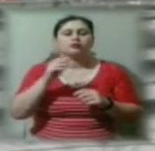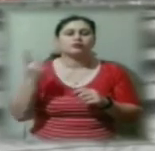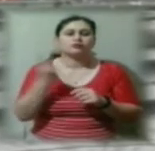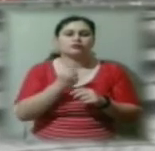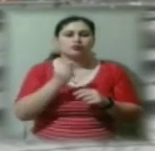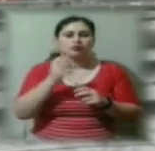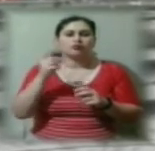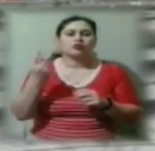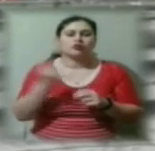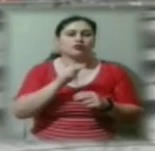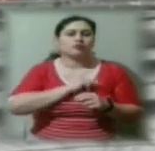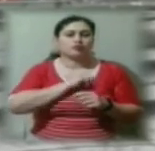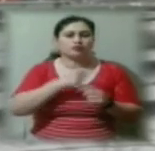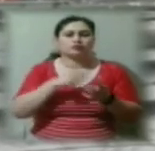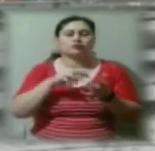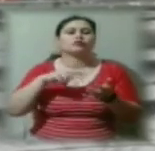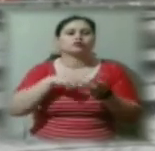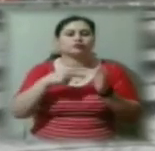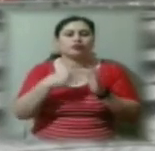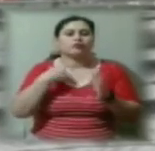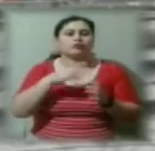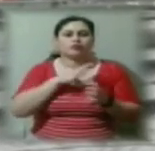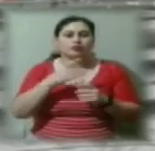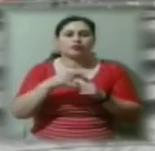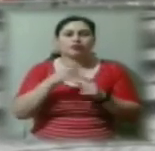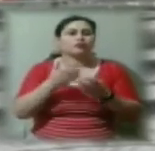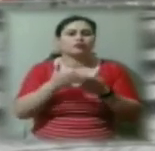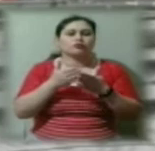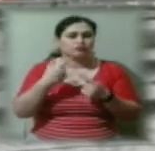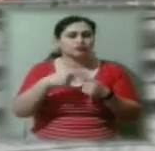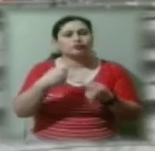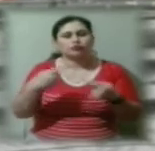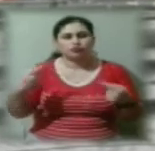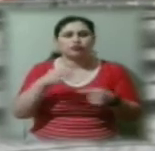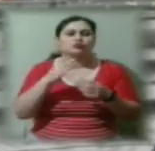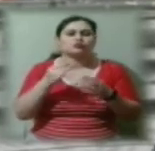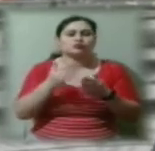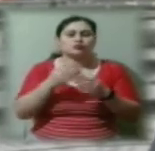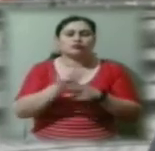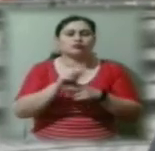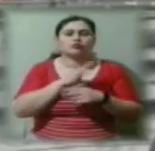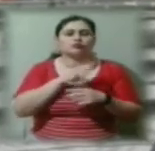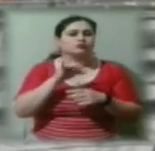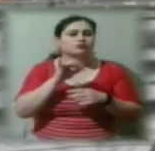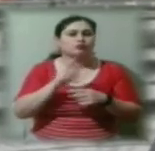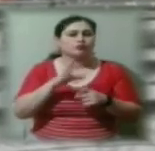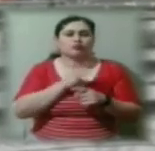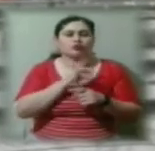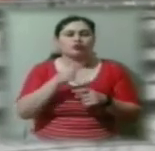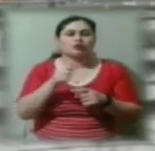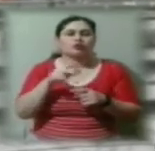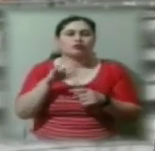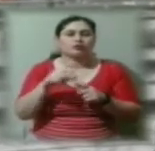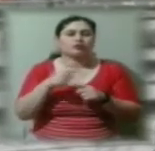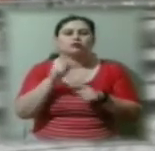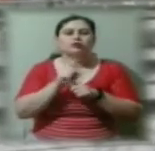того, щоб вкластися в строки, у нас же не тільки суднобудування, але й багато судноремонту, а це строки регламентовані. Замовнику неважливо, свята в